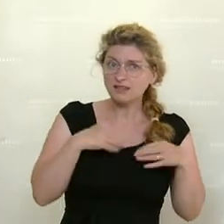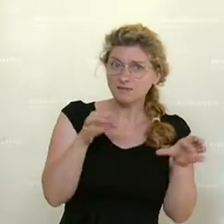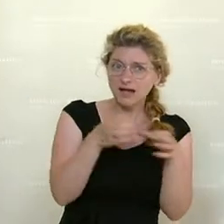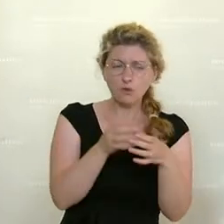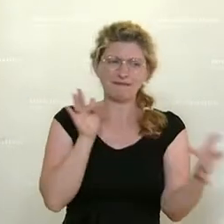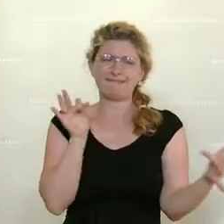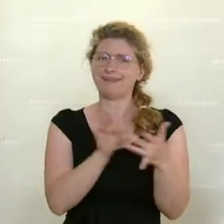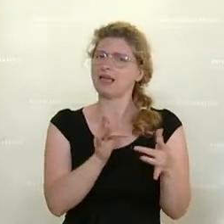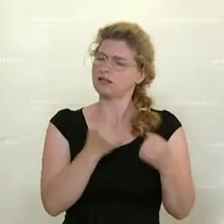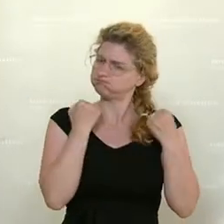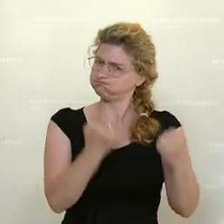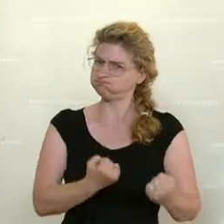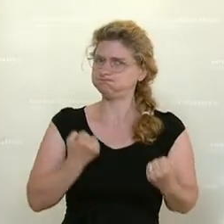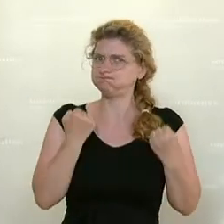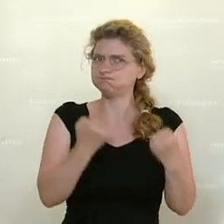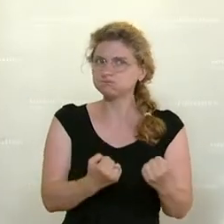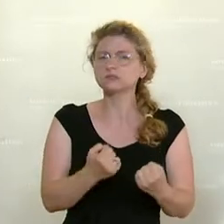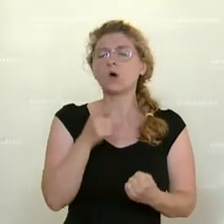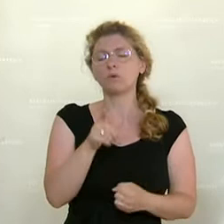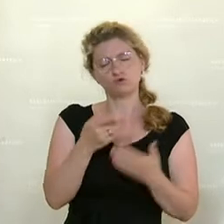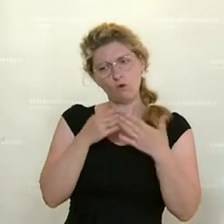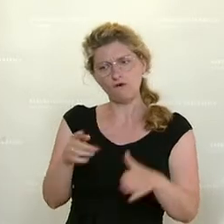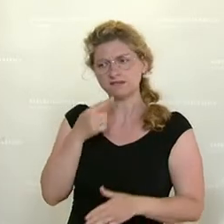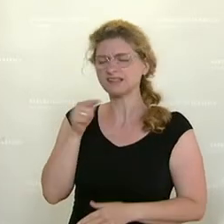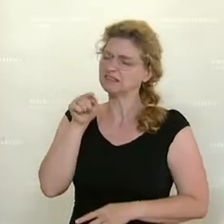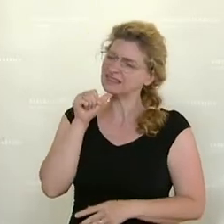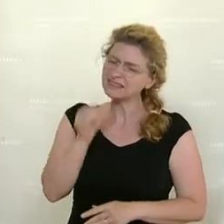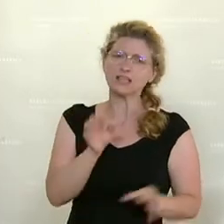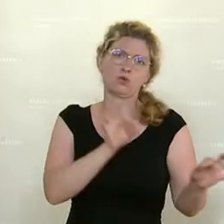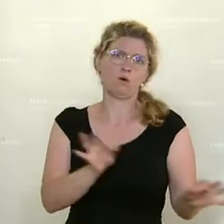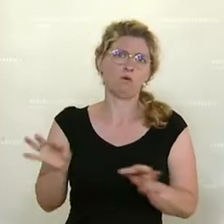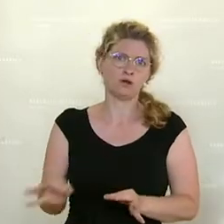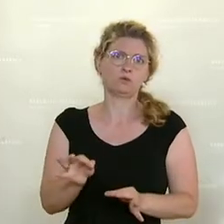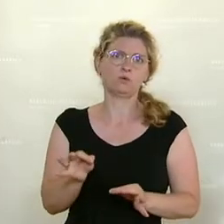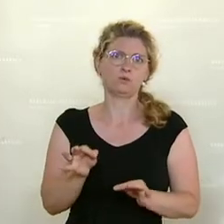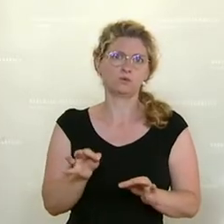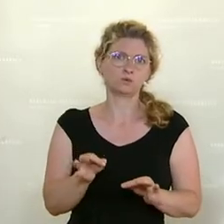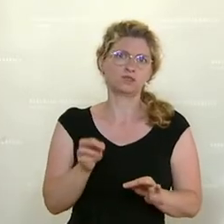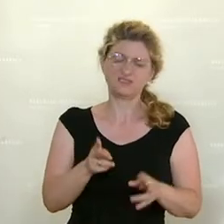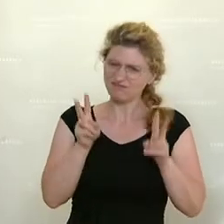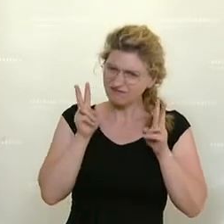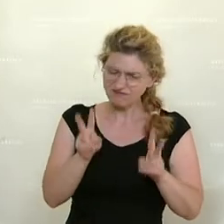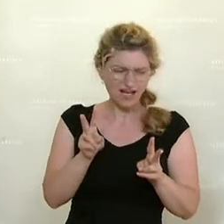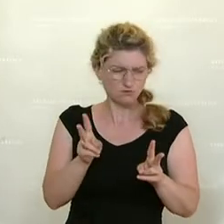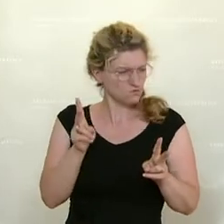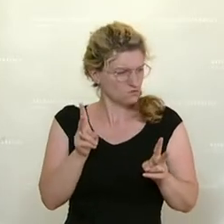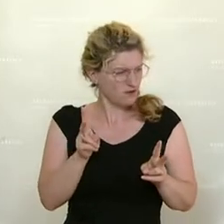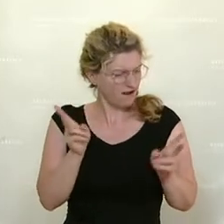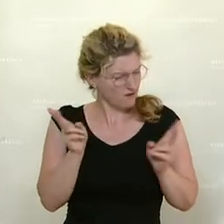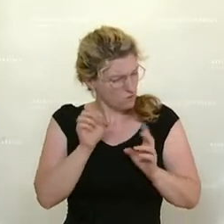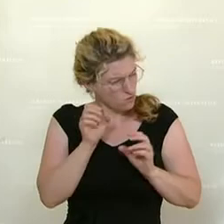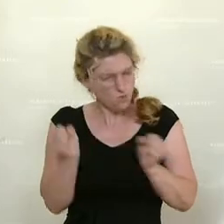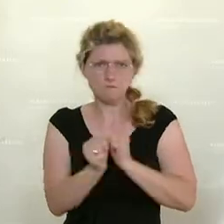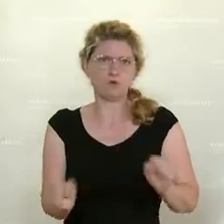massiv vor. Und ich sage Ihnen, das ist nicht gerecht, das ist in Wirklichkeit absolut untragbar, was Sie hier machen,